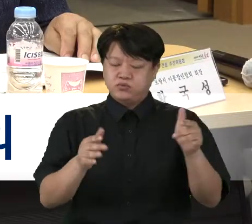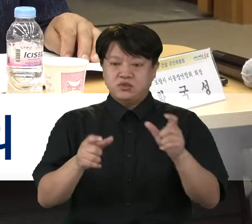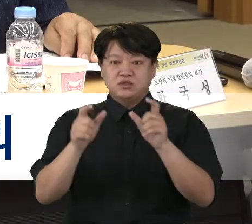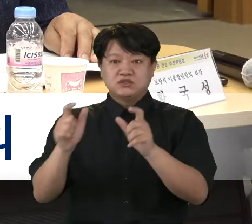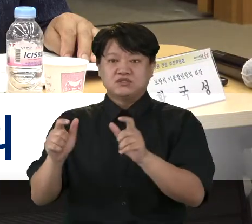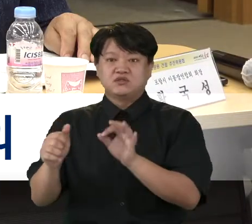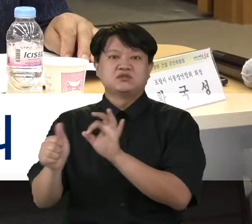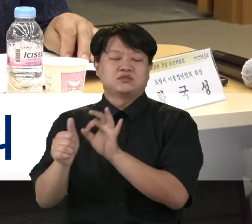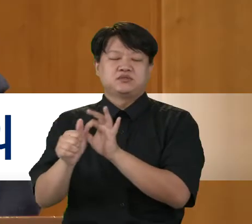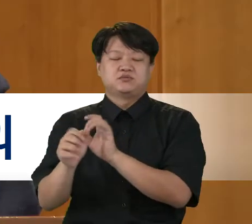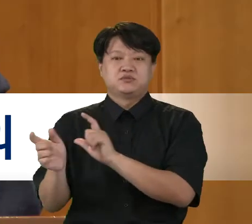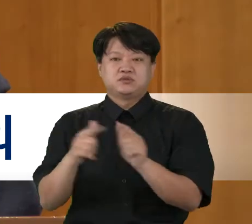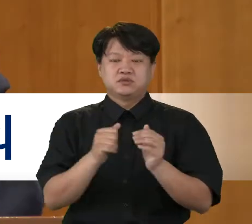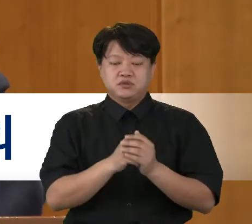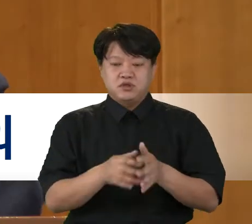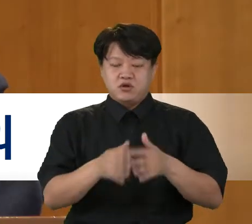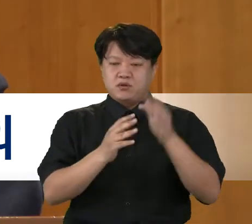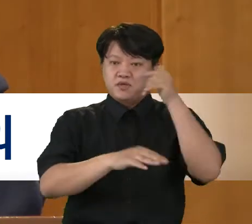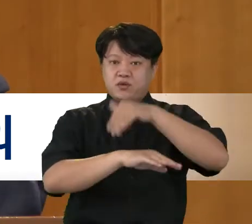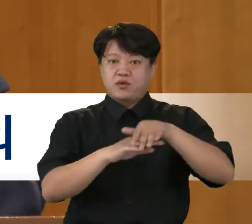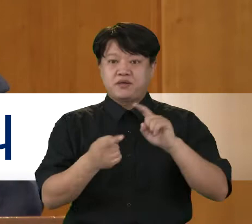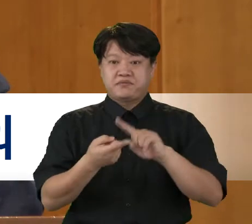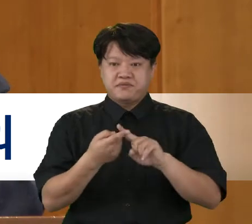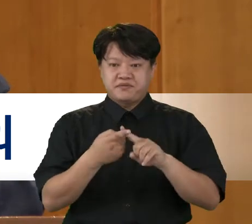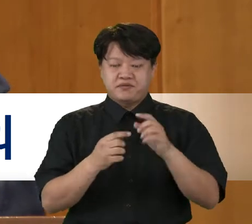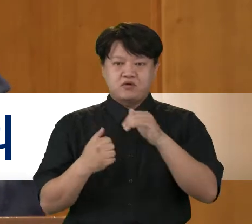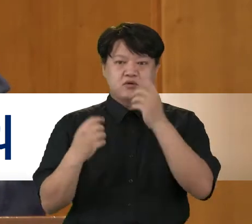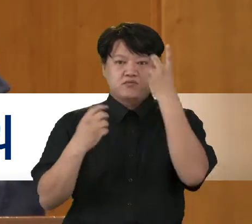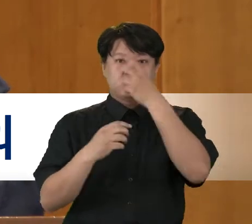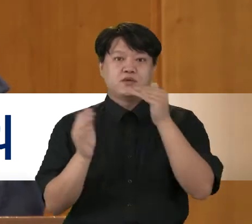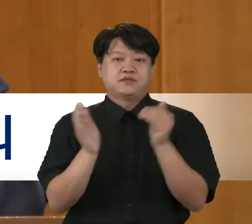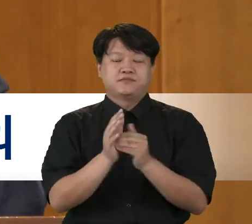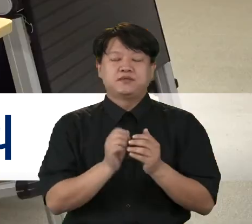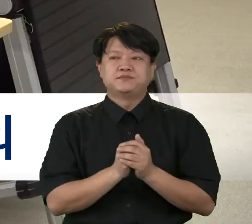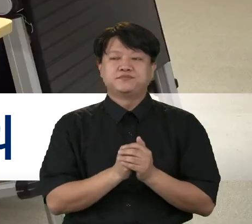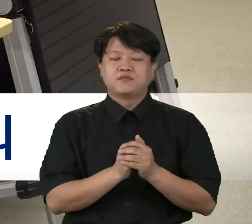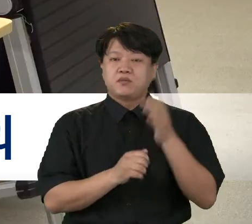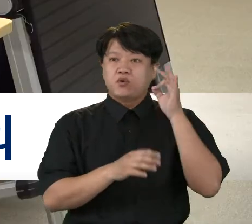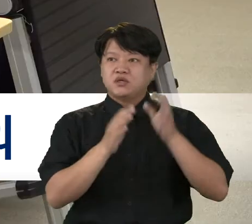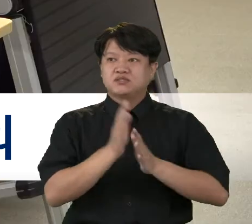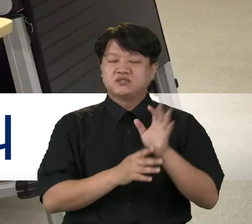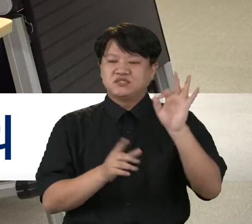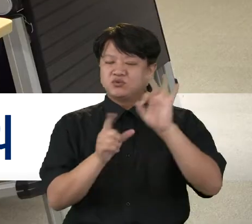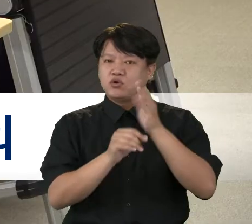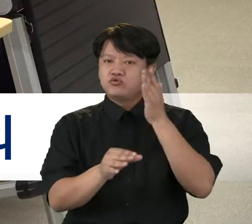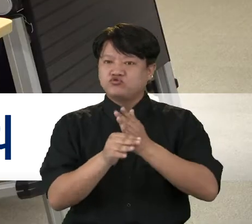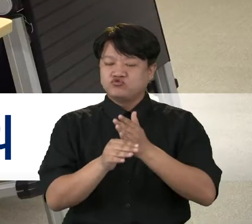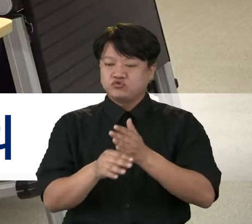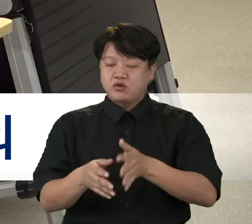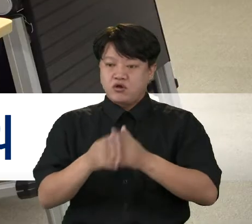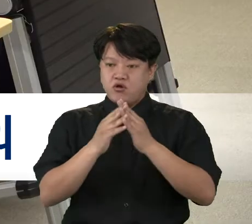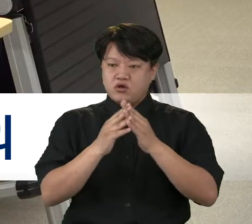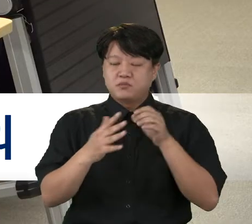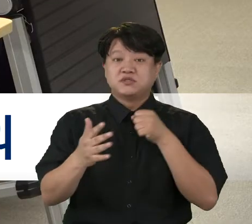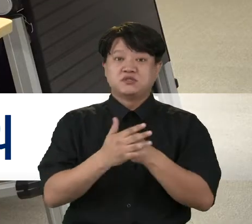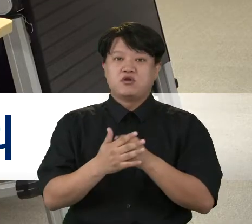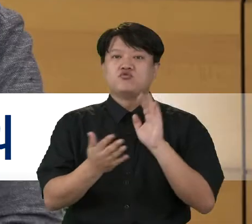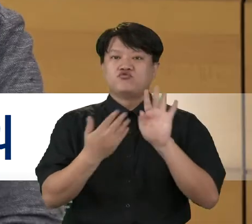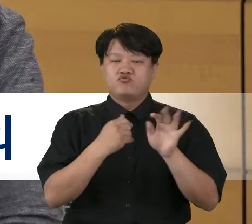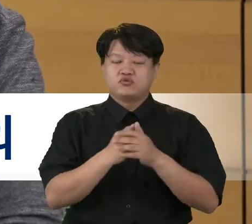인센티브 등 추모공원 건립 계획에 대해 검토했습니다. 포항시는 10월 중 추모공원 건립 의결 후